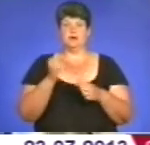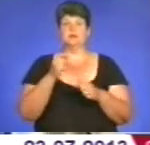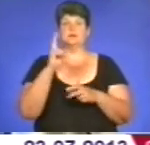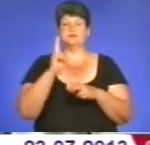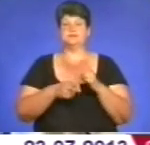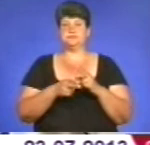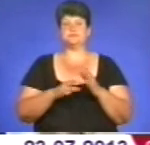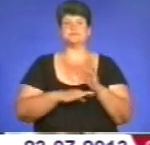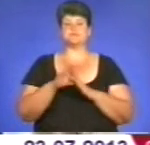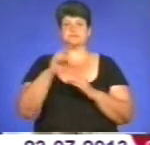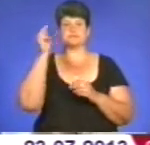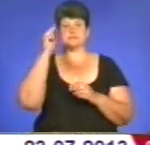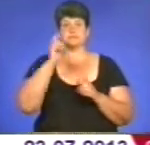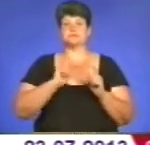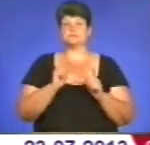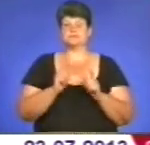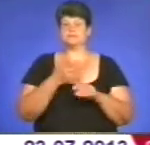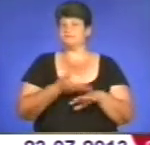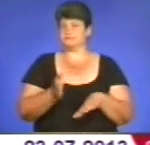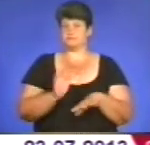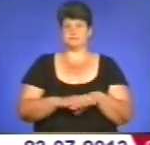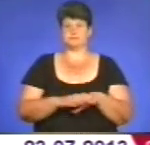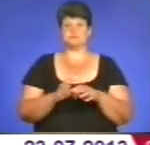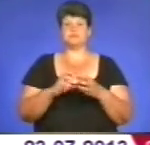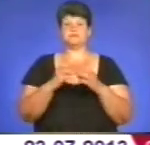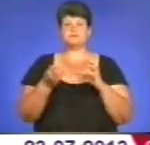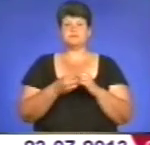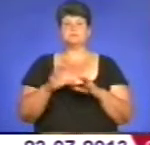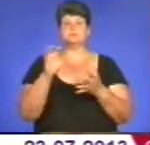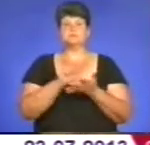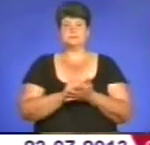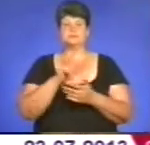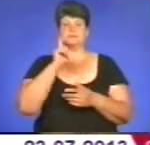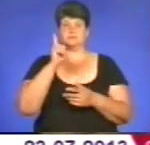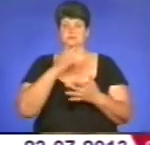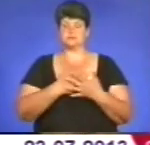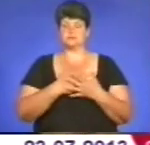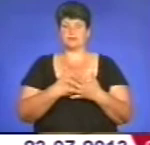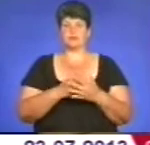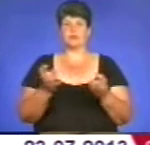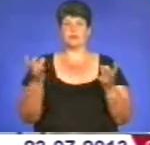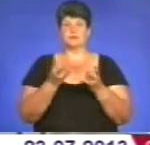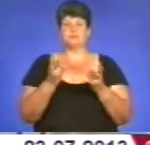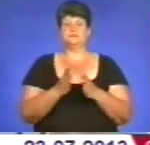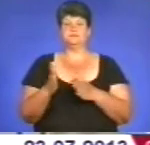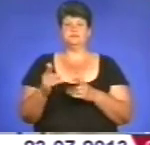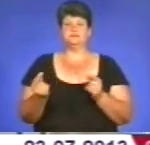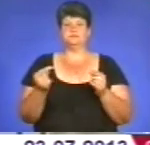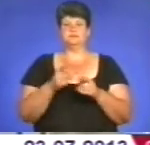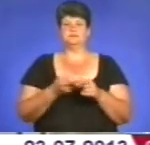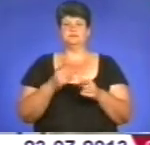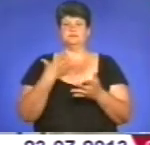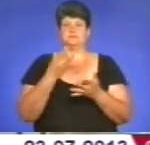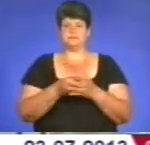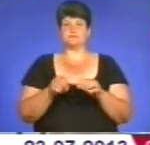навчальний заклад, трохи важкувато. Проблема зайнятості молоді актуальна і потребує системного підходу до свого вирішення.